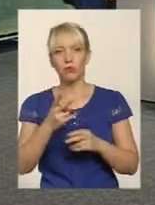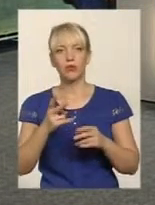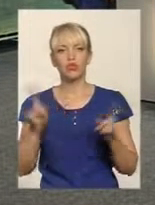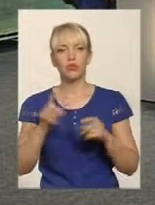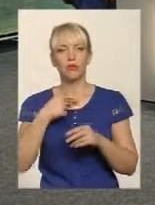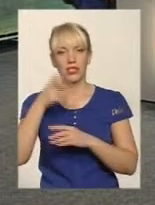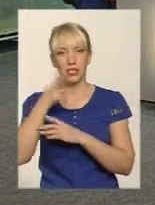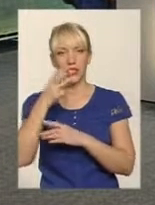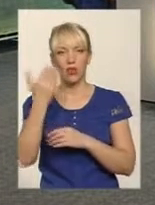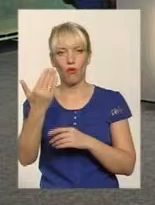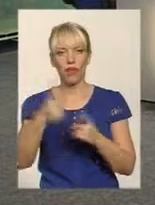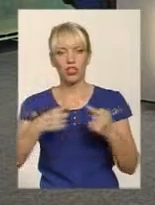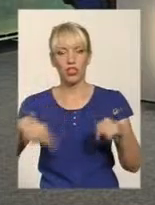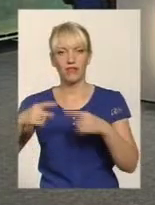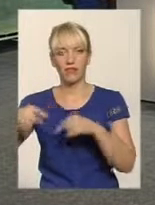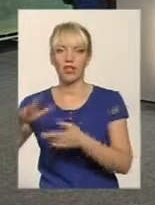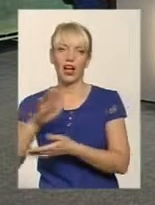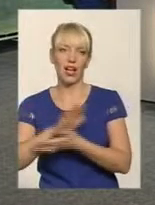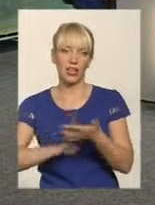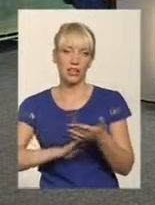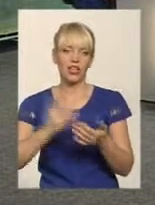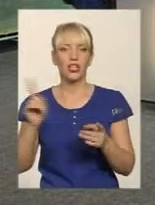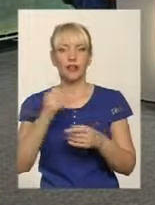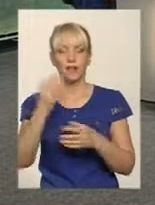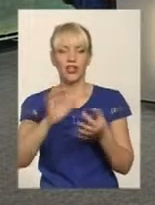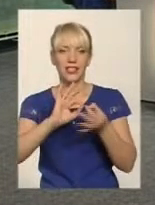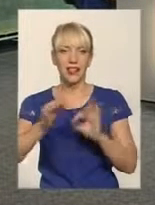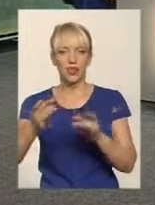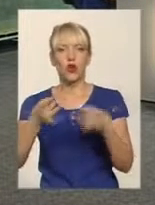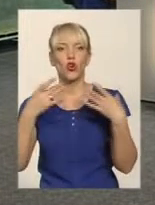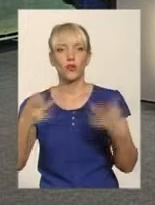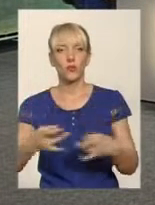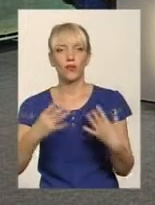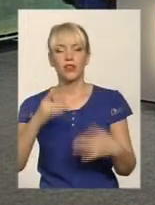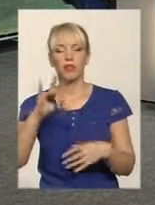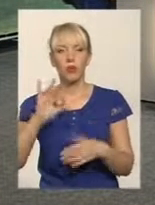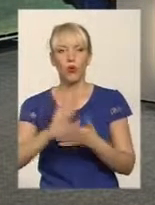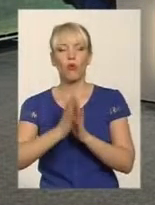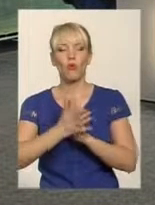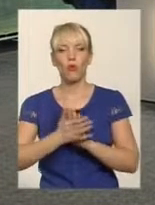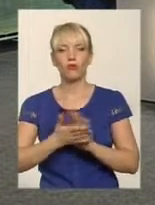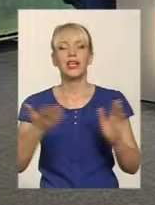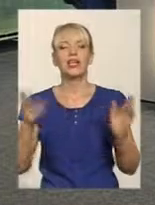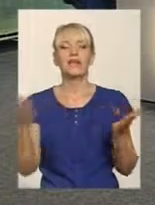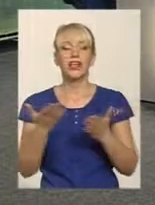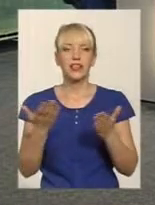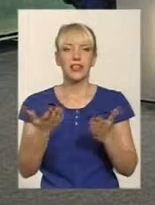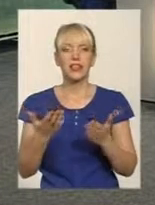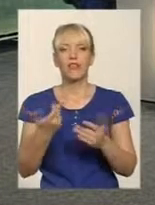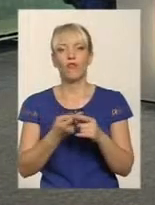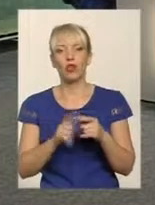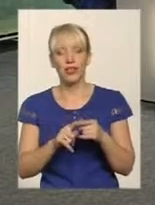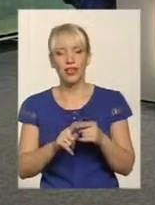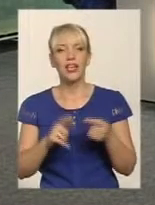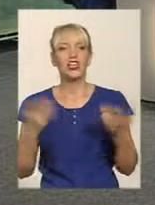що ми відзняли в ваших відділеннях, а далі хочу, щоб ви більш детальніше розповіли про ті умови, які вони чим відрізняються і